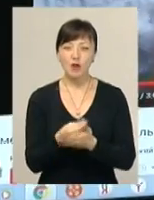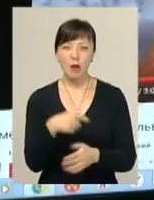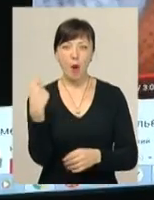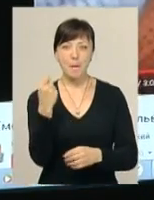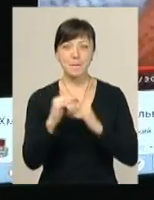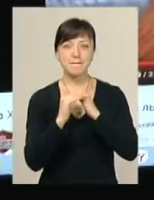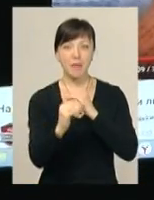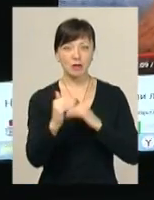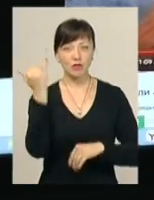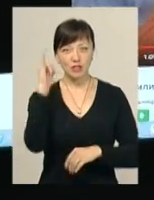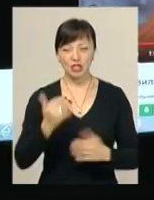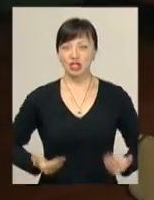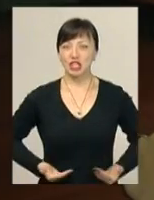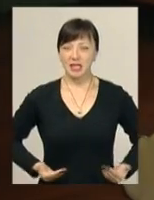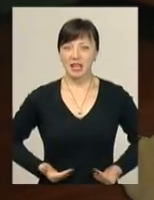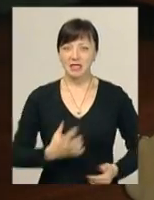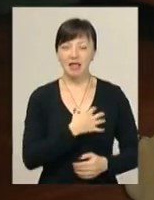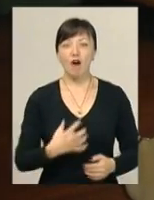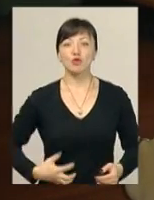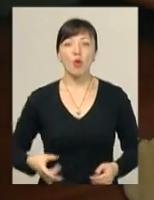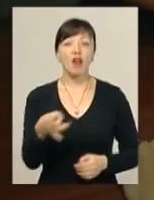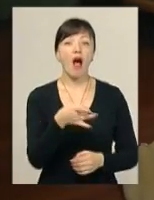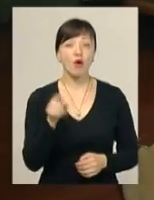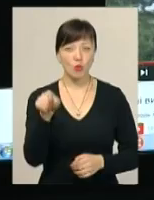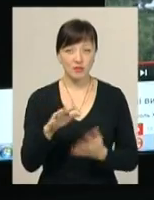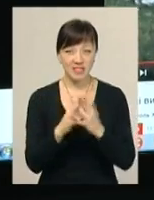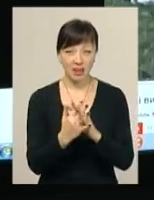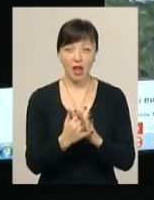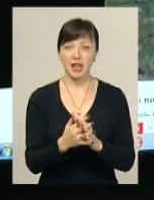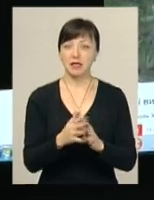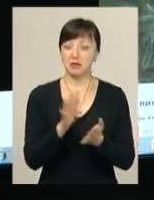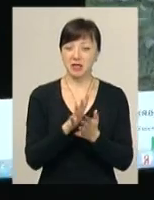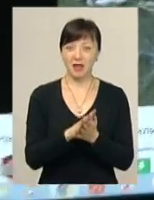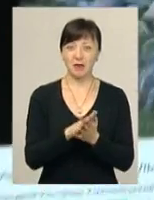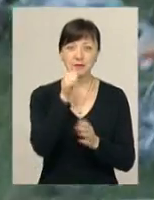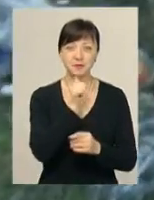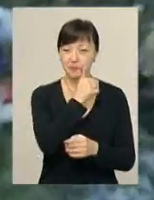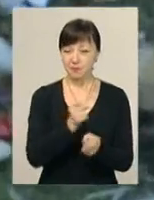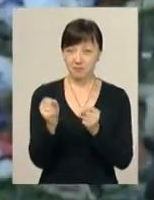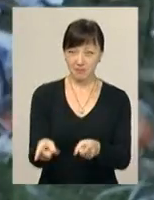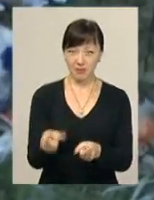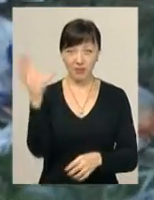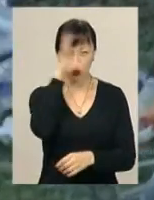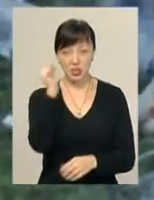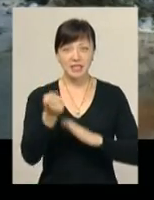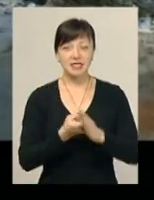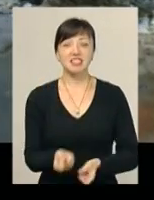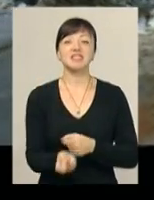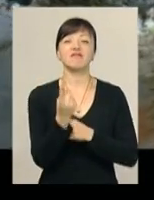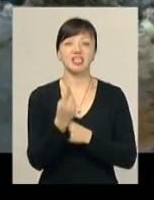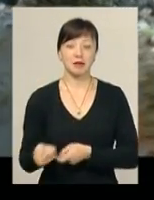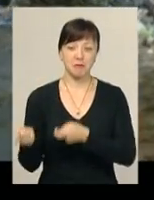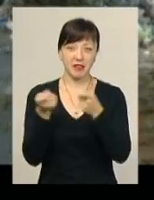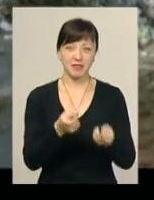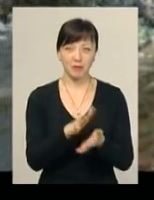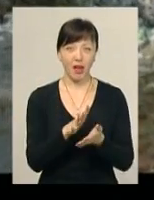пасовищі жителі села Берездів Славуцького району. Сміття підступно відвантажили вночі. Та дізнатися, звідки ля прибув